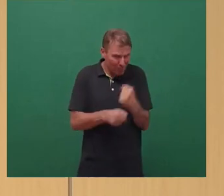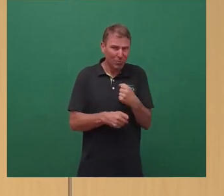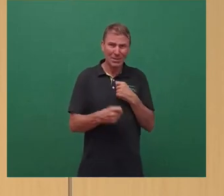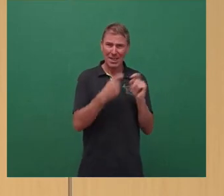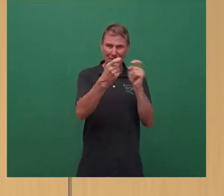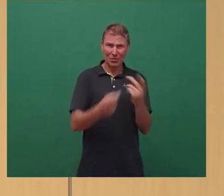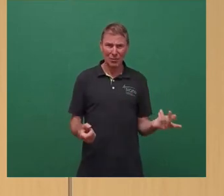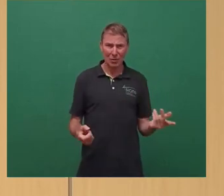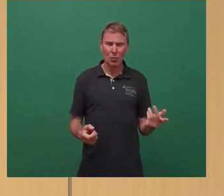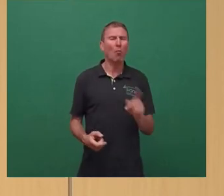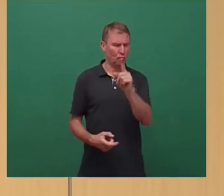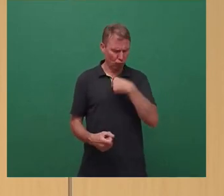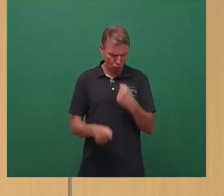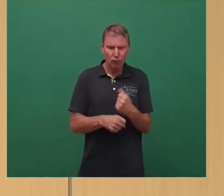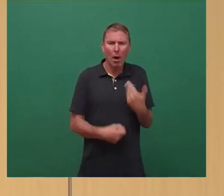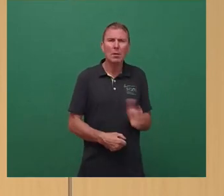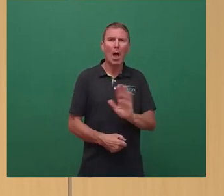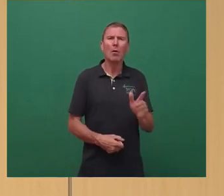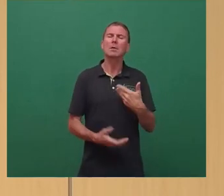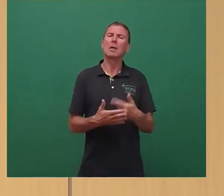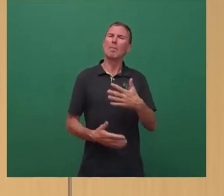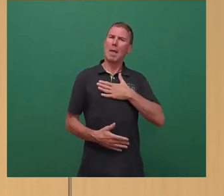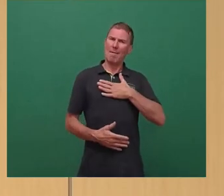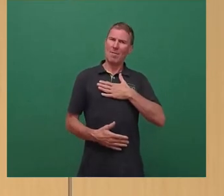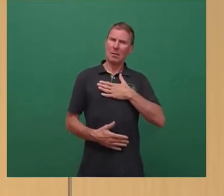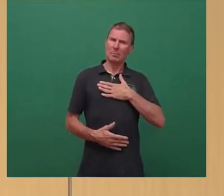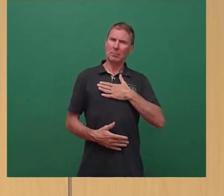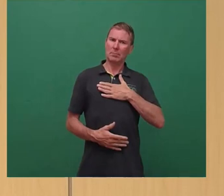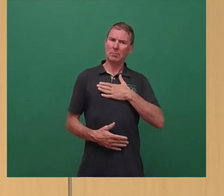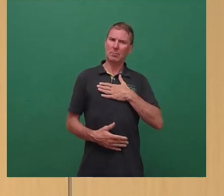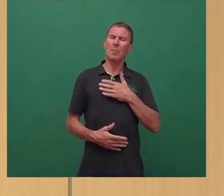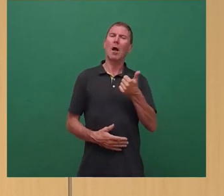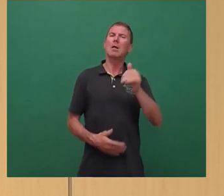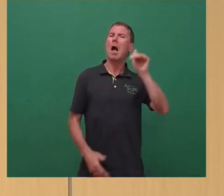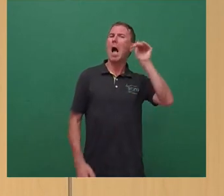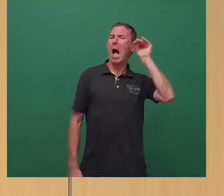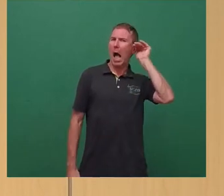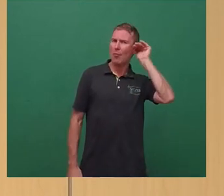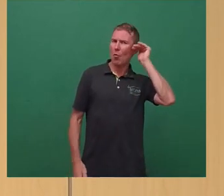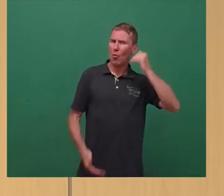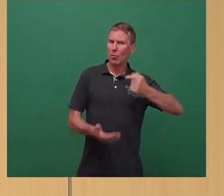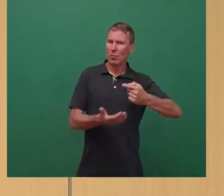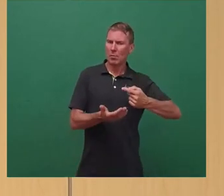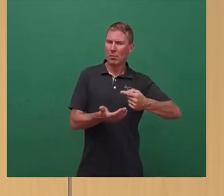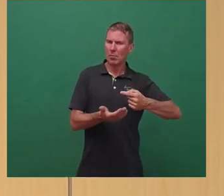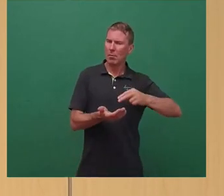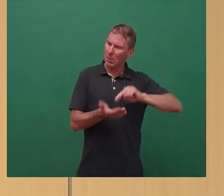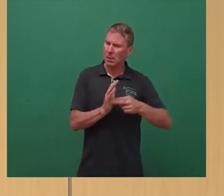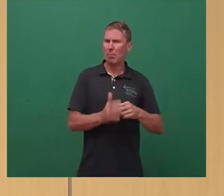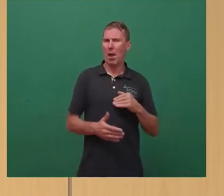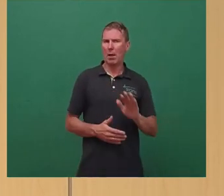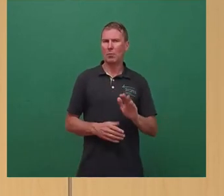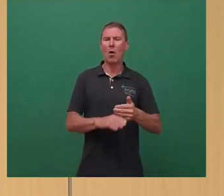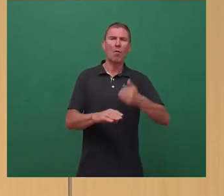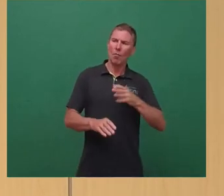Und das werden wir auch. Und deswegen haben wir eine Anhörung vor, bevor der Antrag